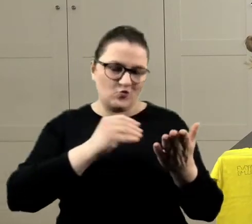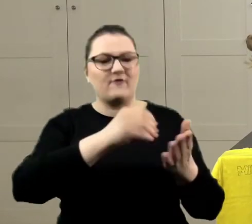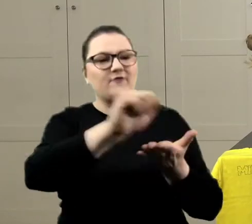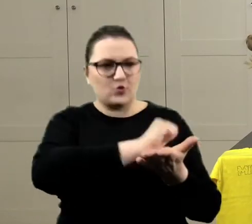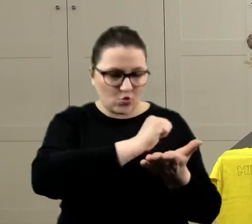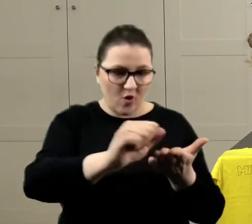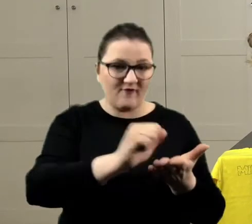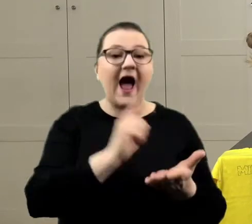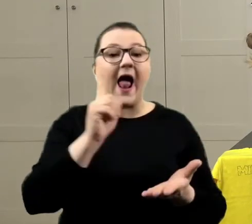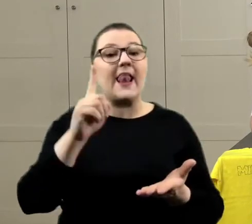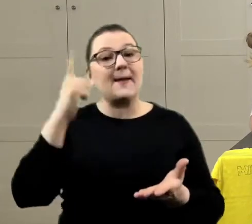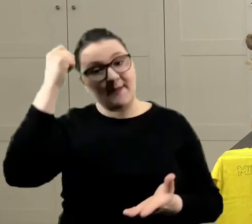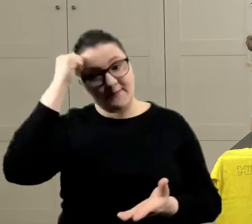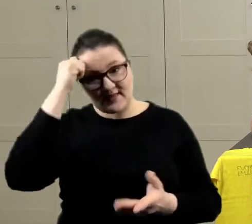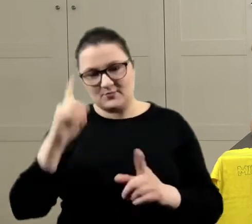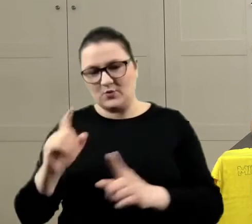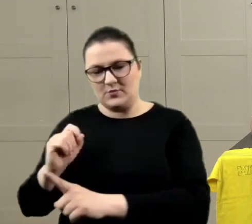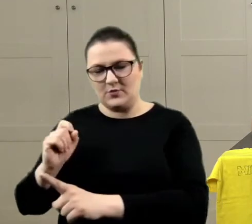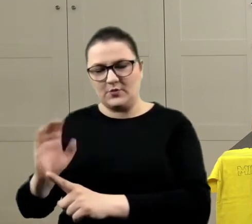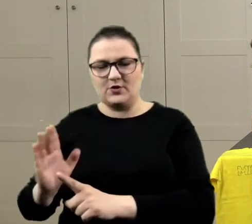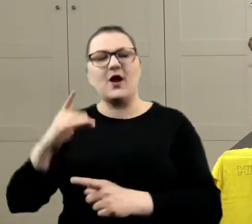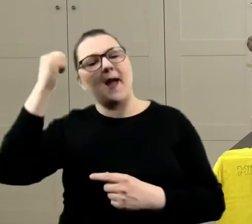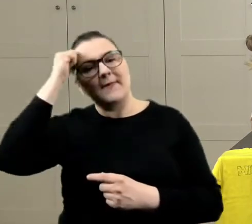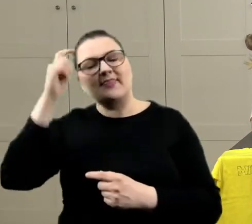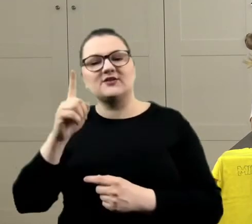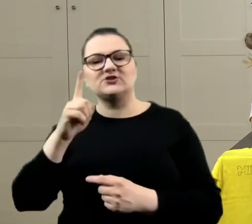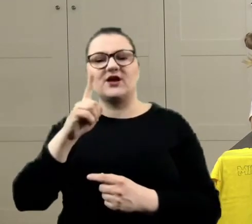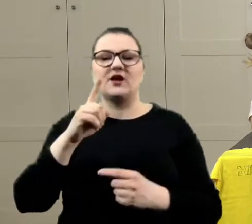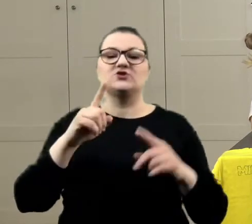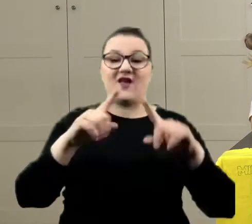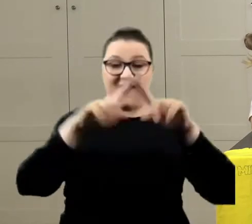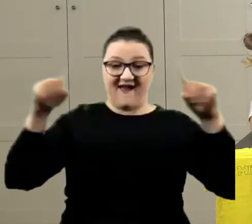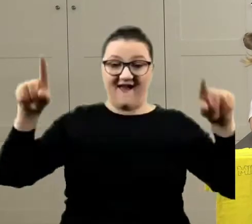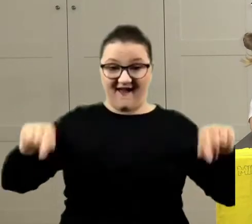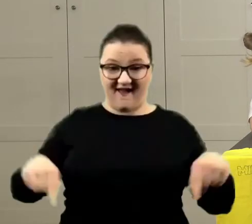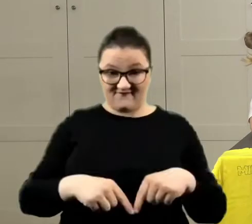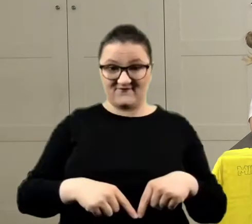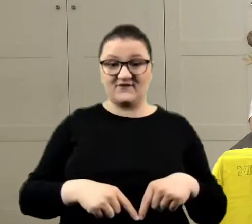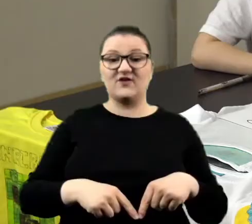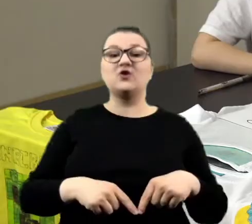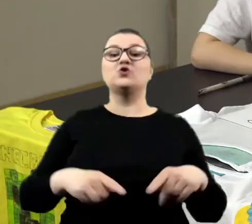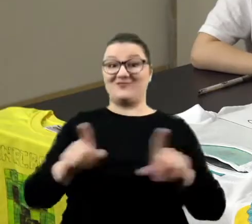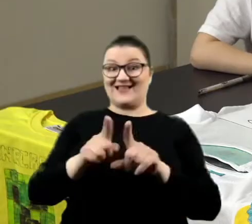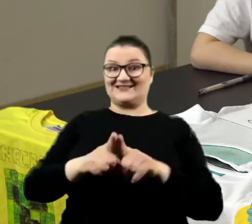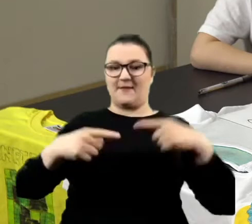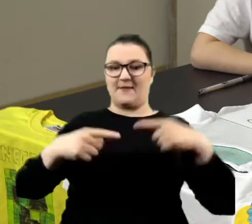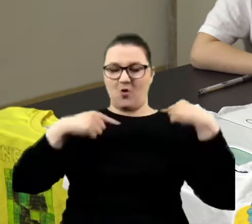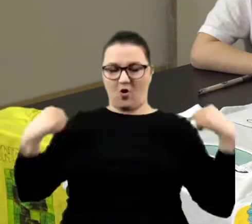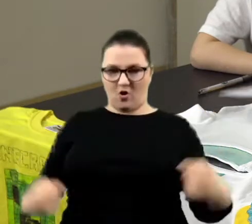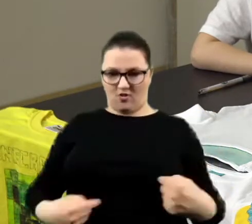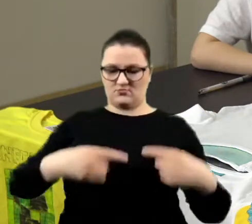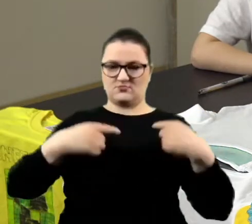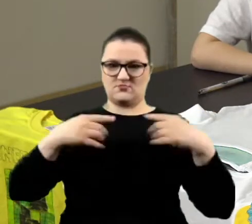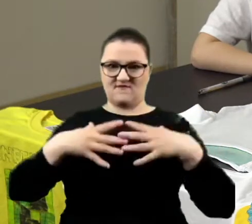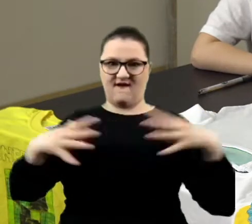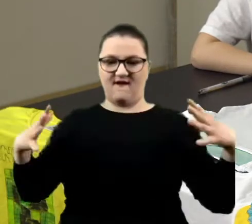też, poczekaj, że takiej, jakiej to jest wielkości tutaj, to takie samo będzie na naszej